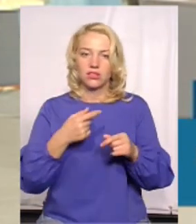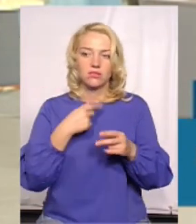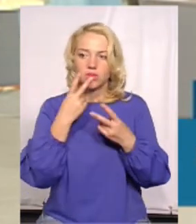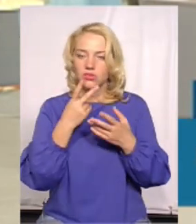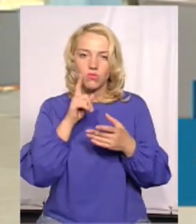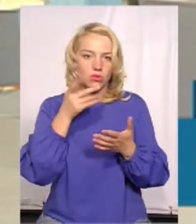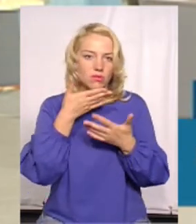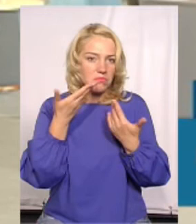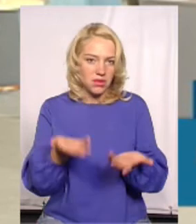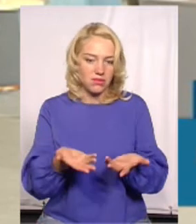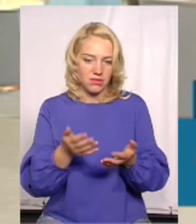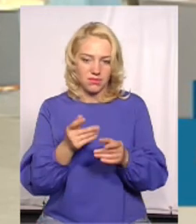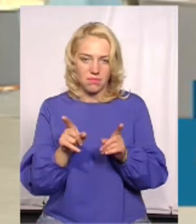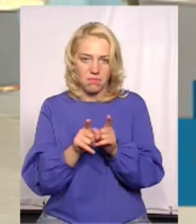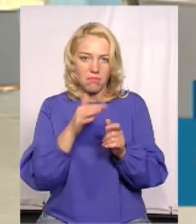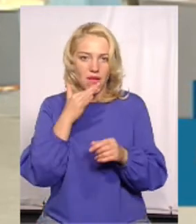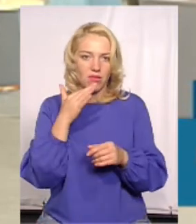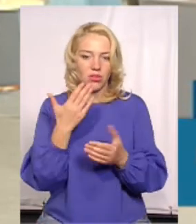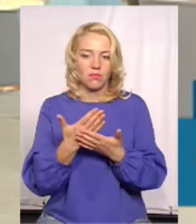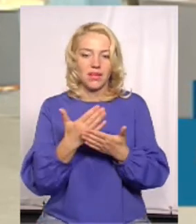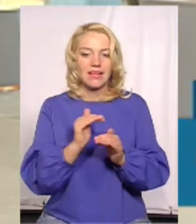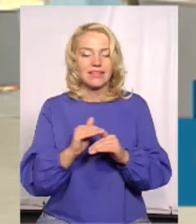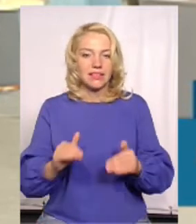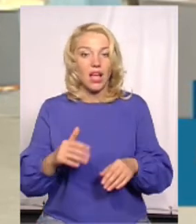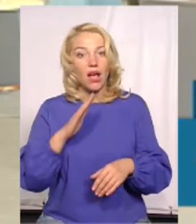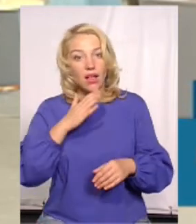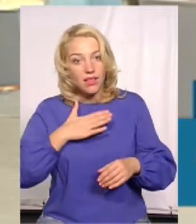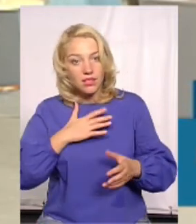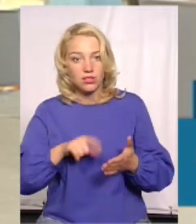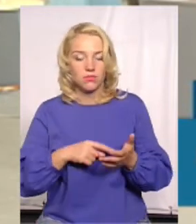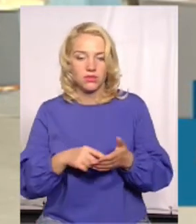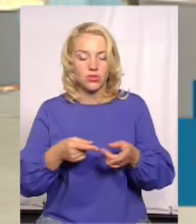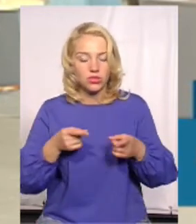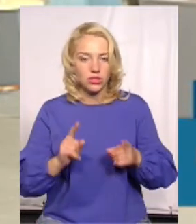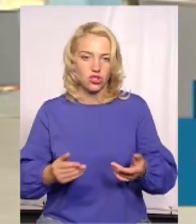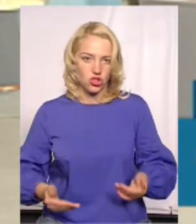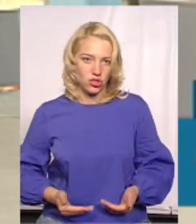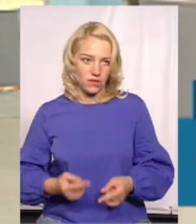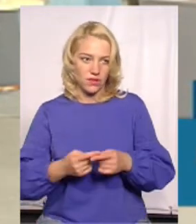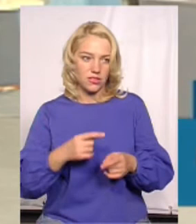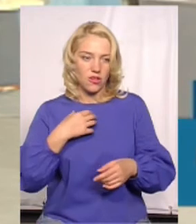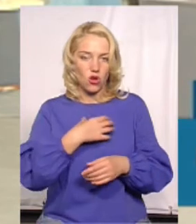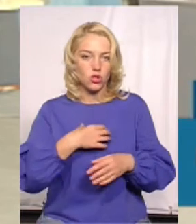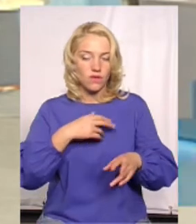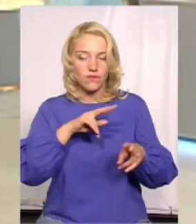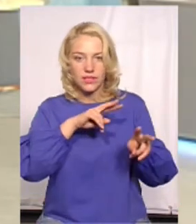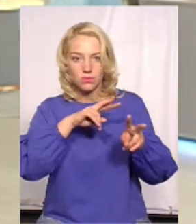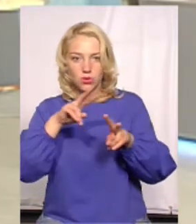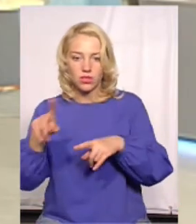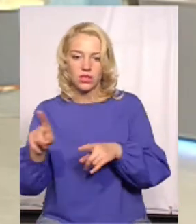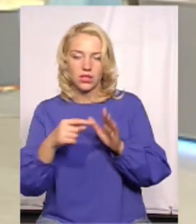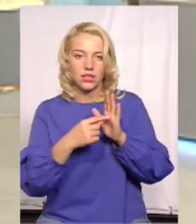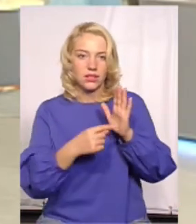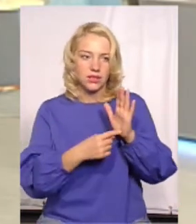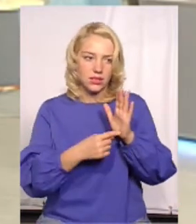бачиш такі багато дітей, а саме от таке наше місто, воно дійсно дуже живе. Це одне з основних спостережень, про яким